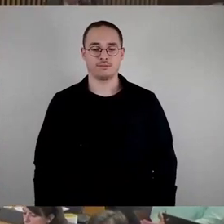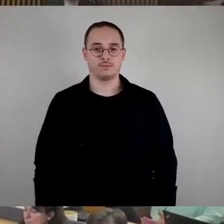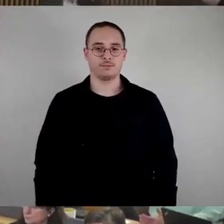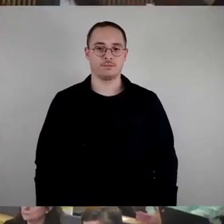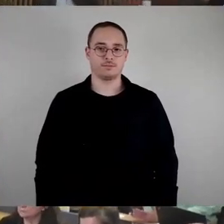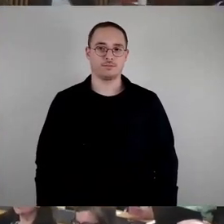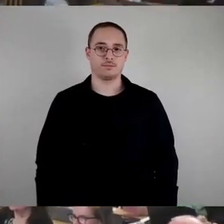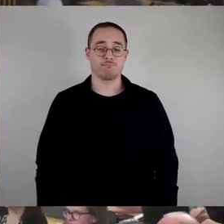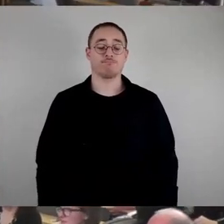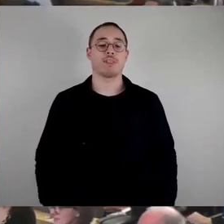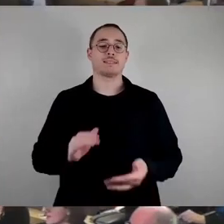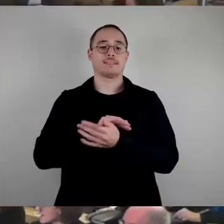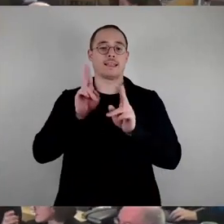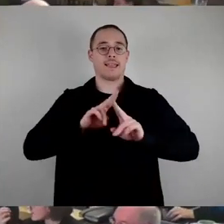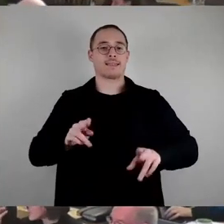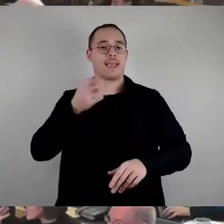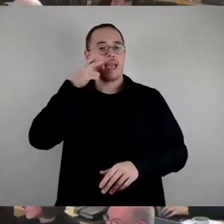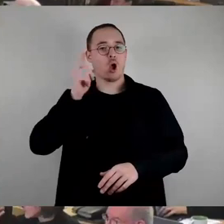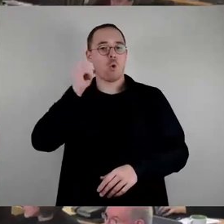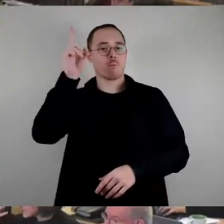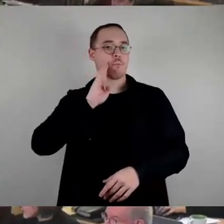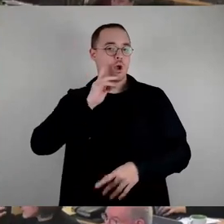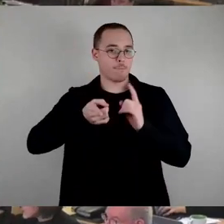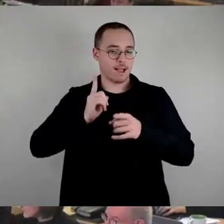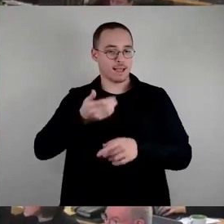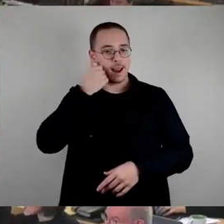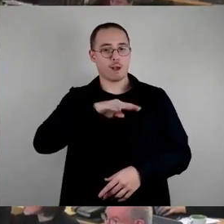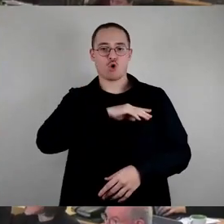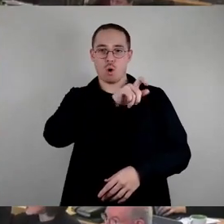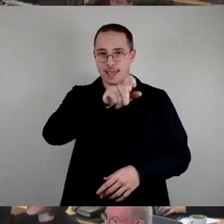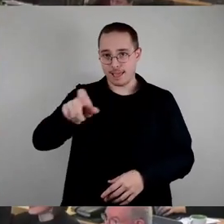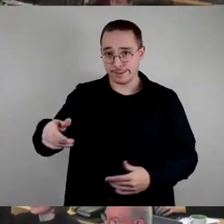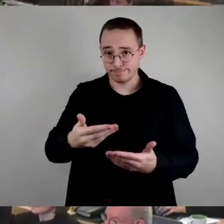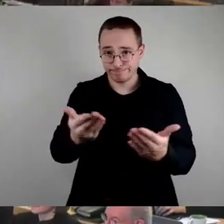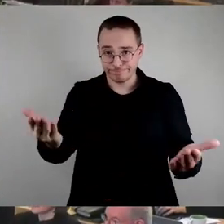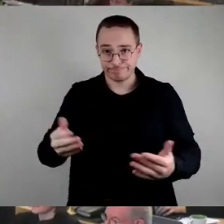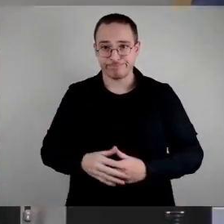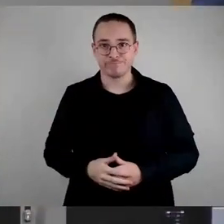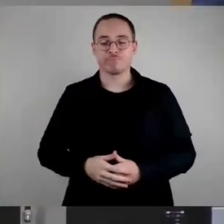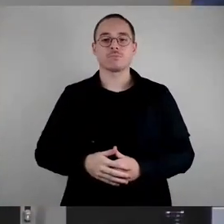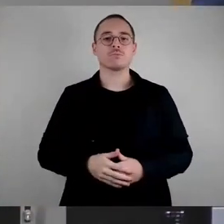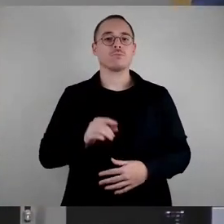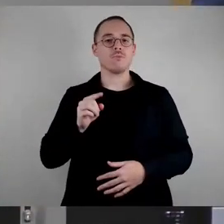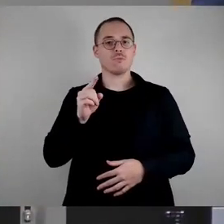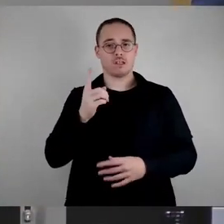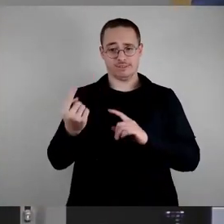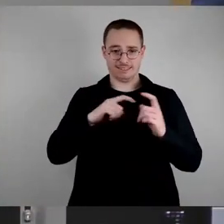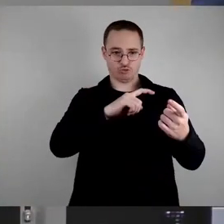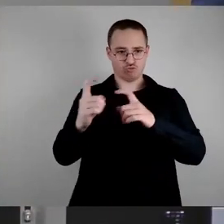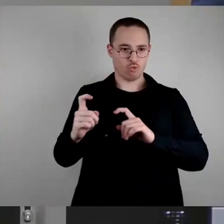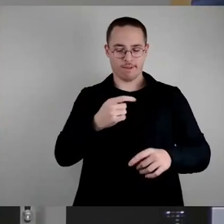Sehr geehrter Herr Oberbürgermeister, liebe Kolleginnen und Kollegen, ich glaube, in der Debatte ist mal wieder deutlich geworden, dass es